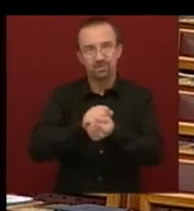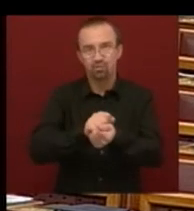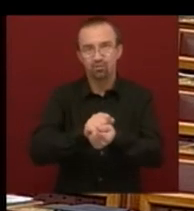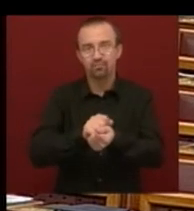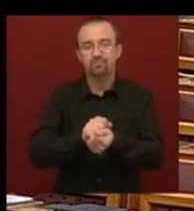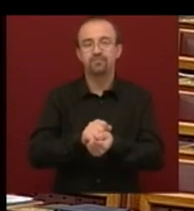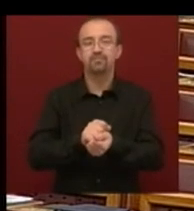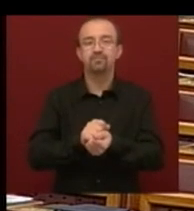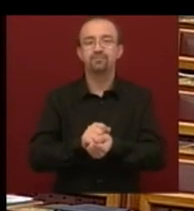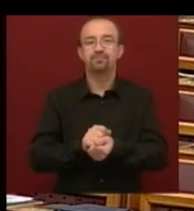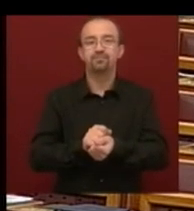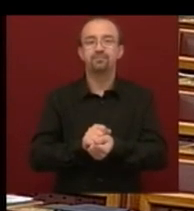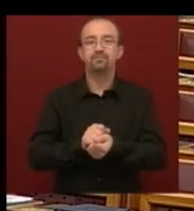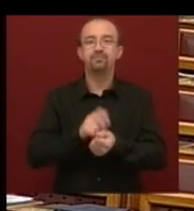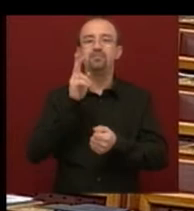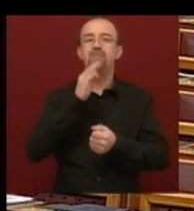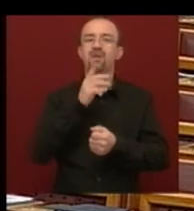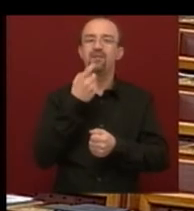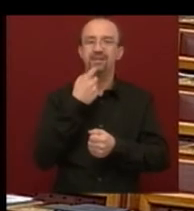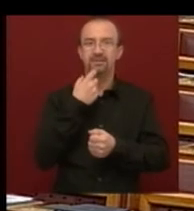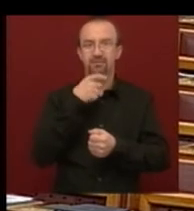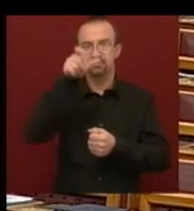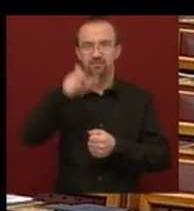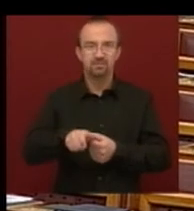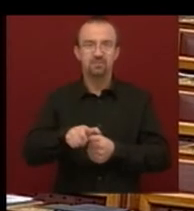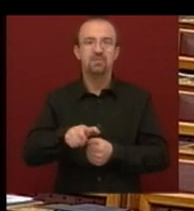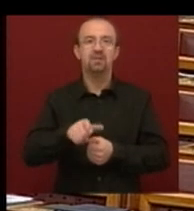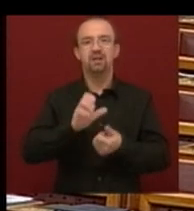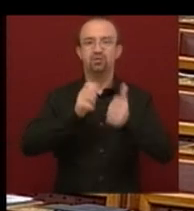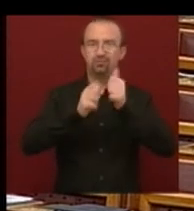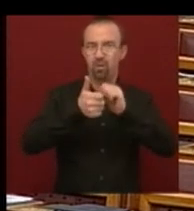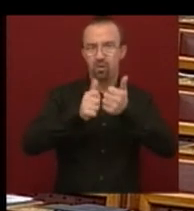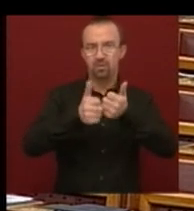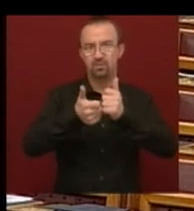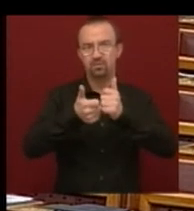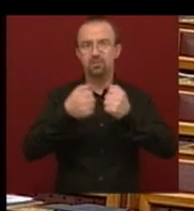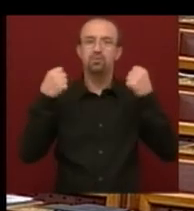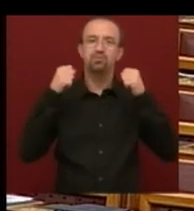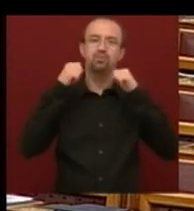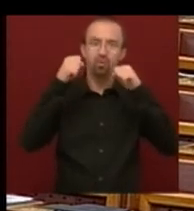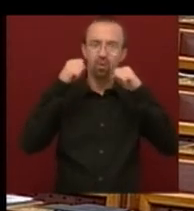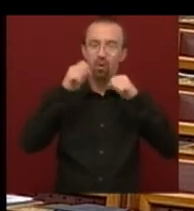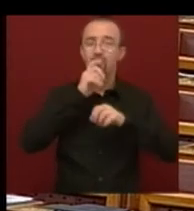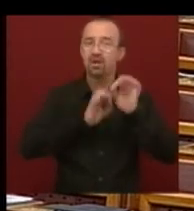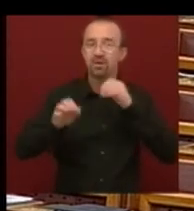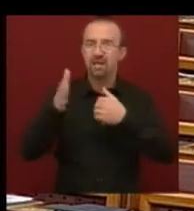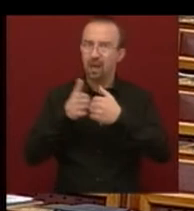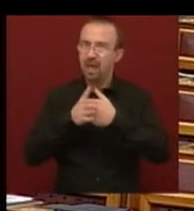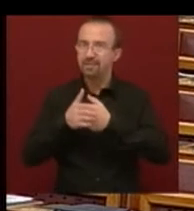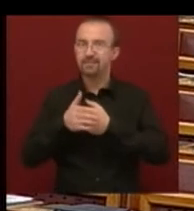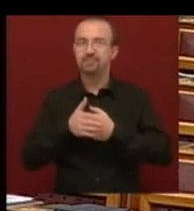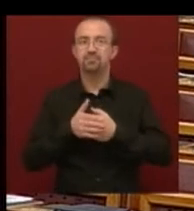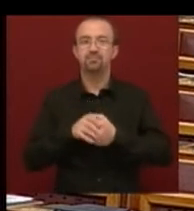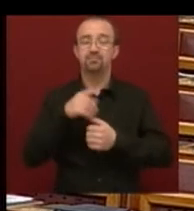finként és sportdrukkolóként Magyarország mellette áll,